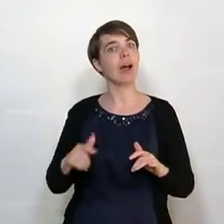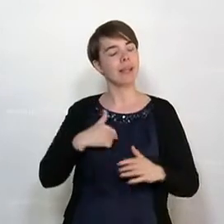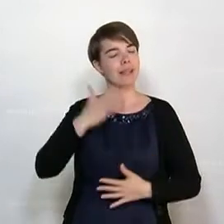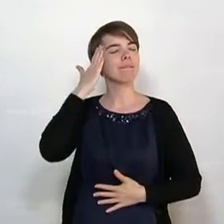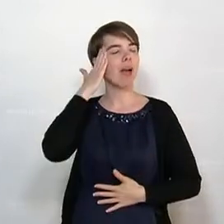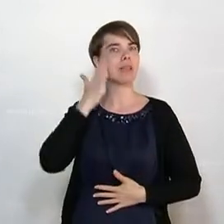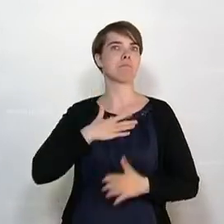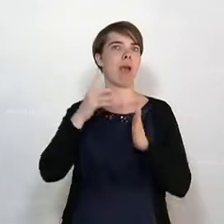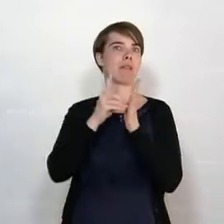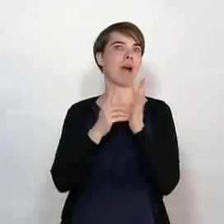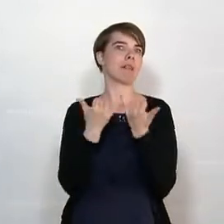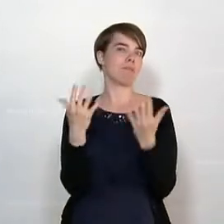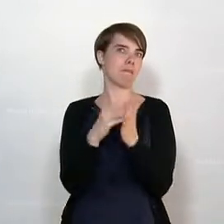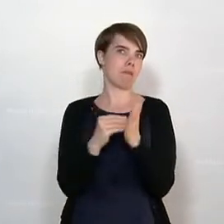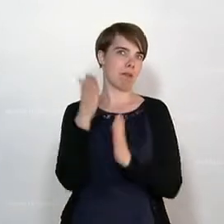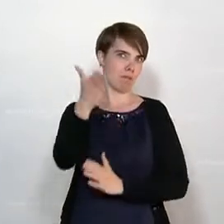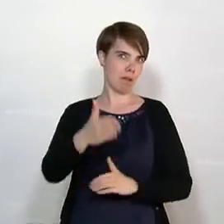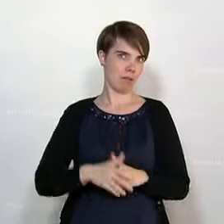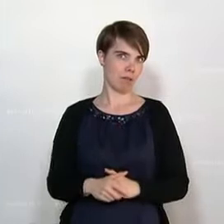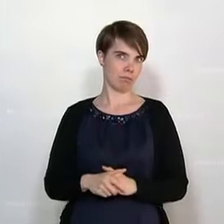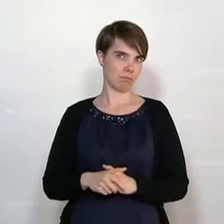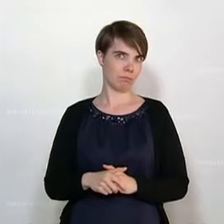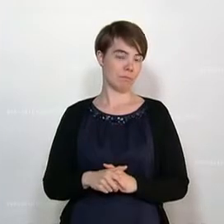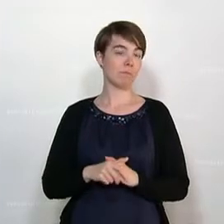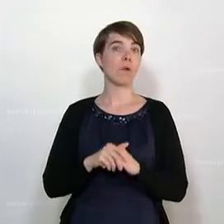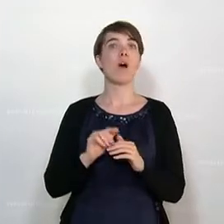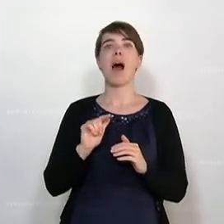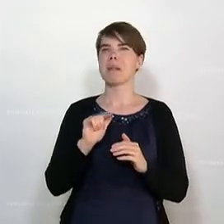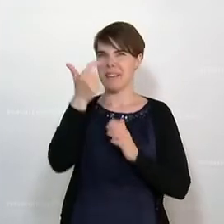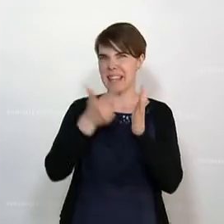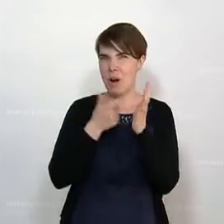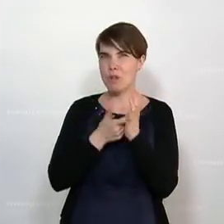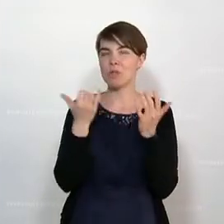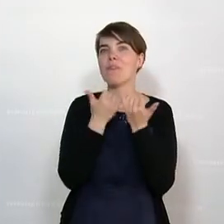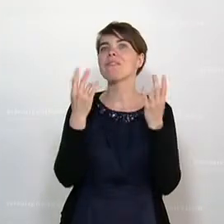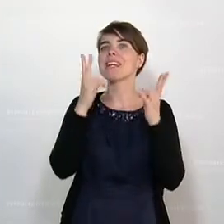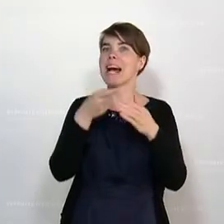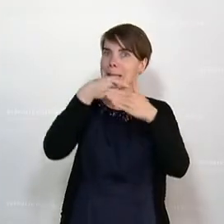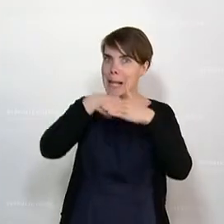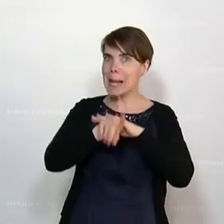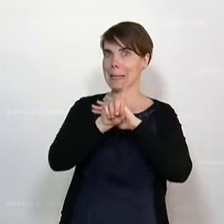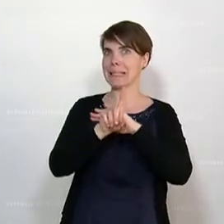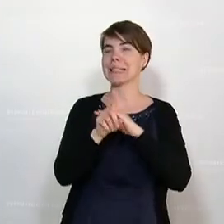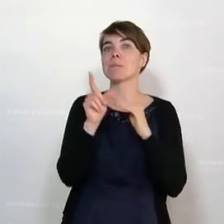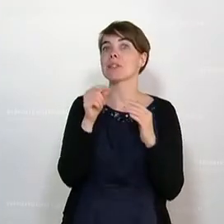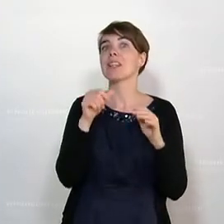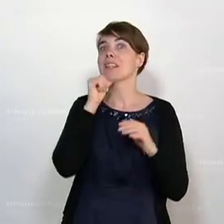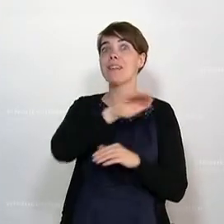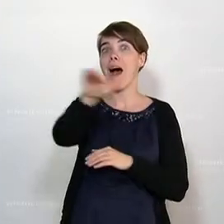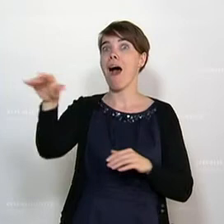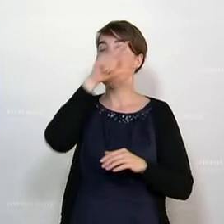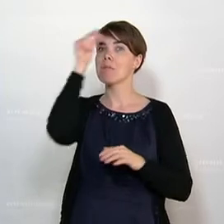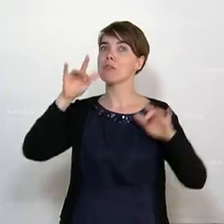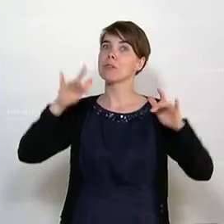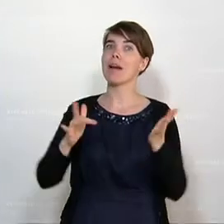was mit ihren Daten eben konkret passiert. Die zweite Herausforderung ist die Zugänglichkeit. Nicht jede Person hat ein Smartphone, nicht